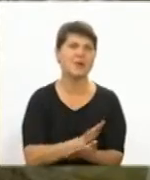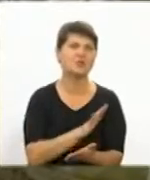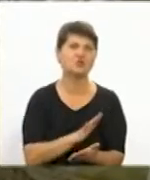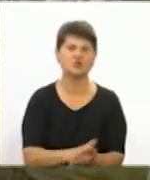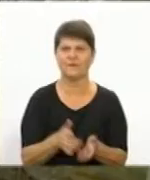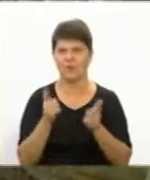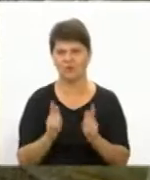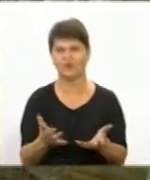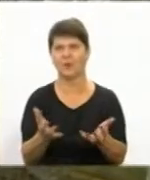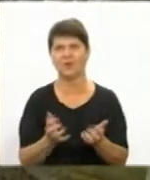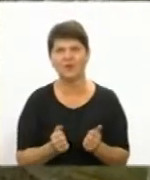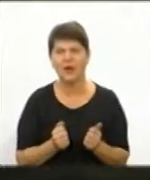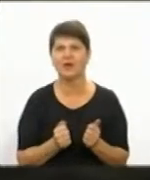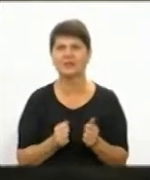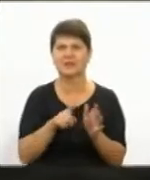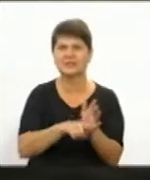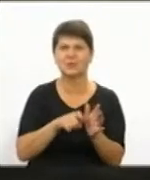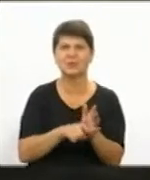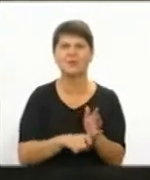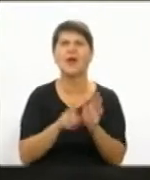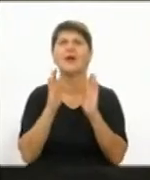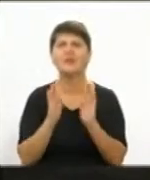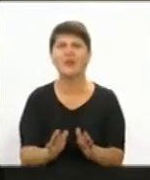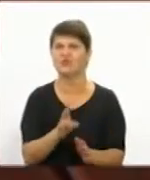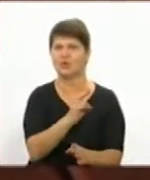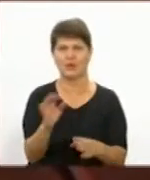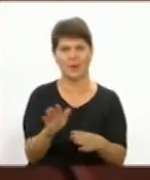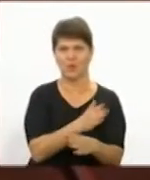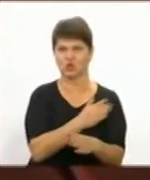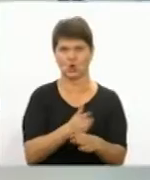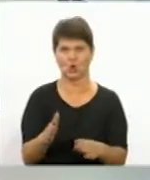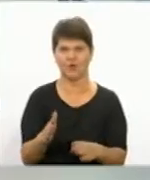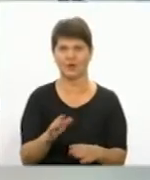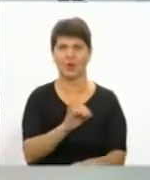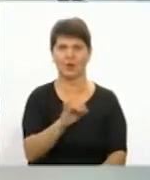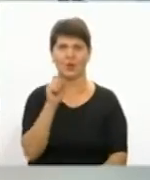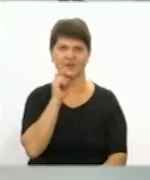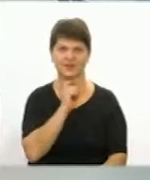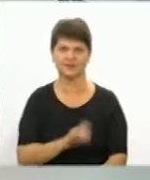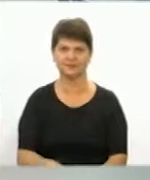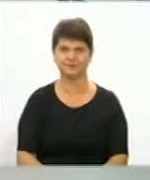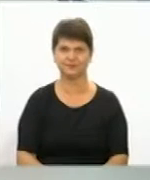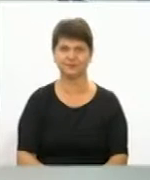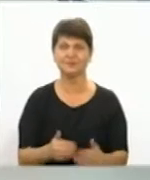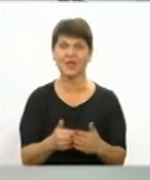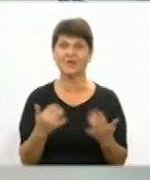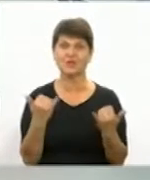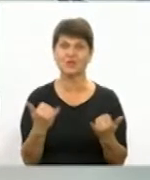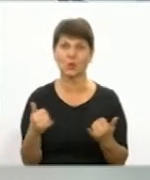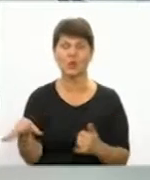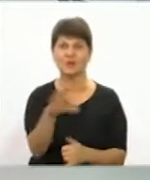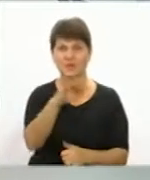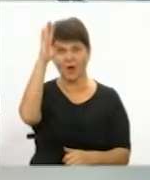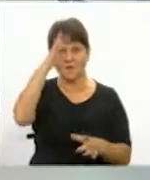навіть не посортоване. Ольга Орел, Володимир Черніков. Новини на Суспільному. Вінниччина. Від сьогодні на усіх